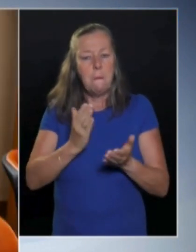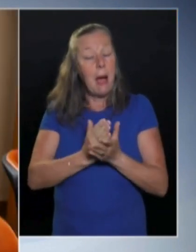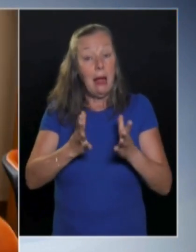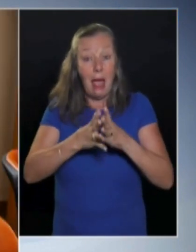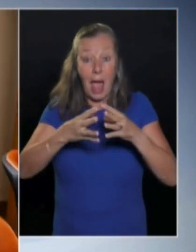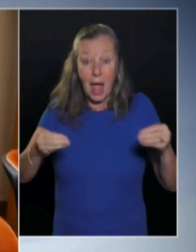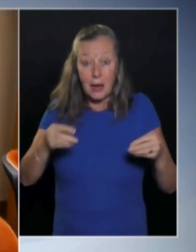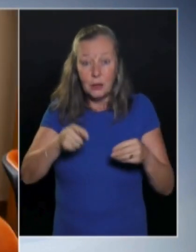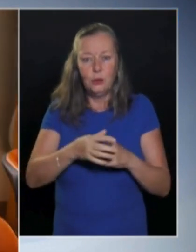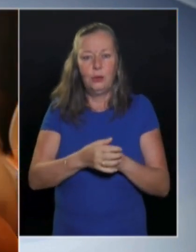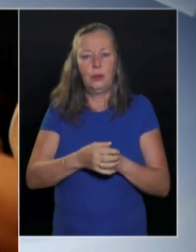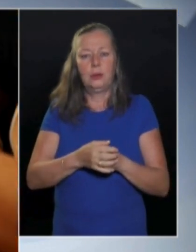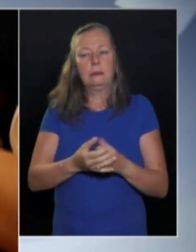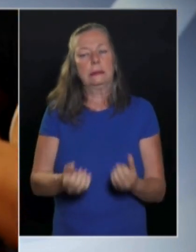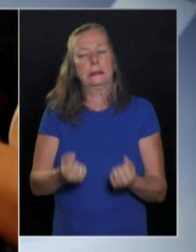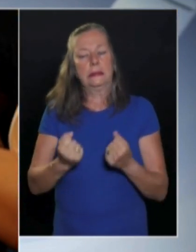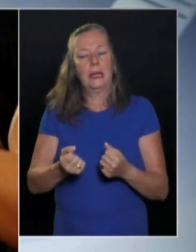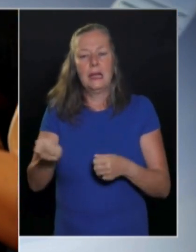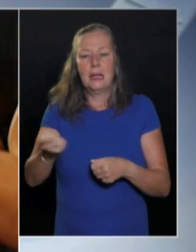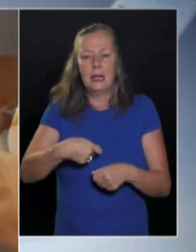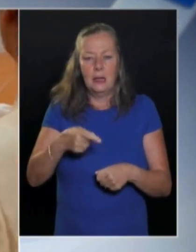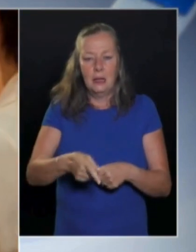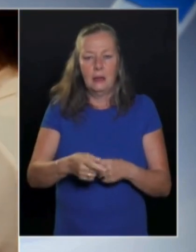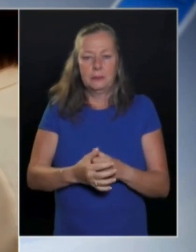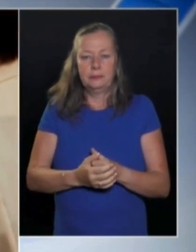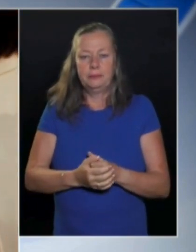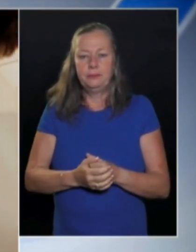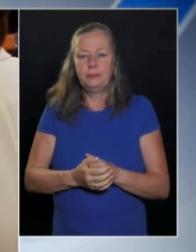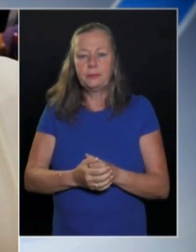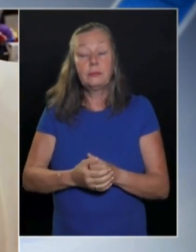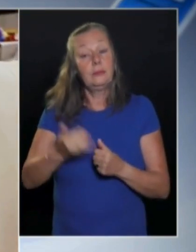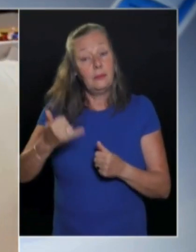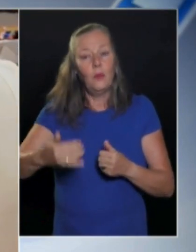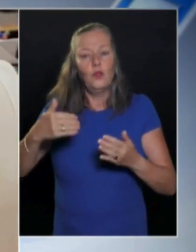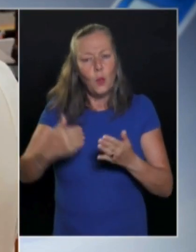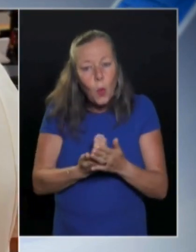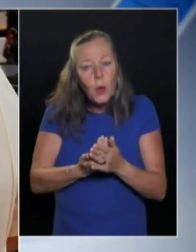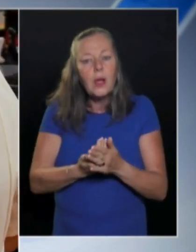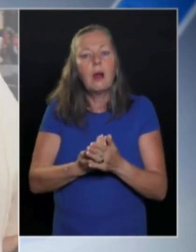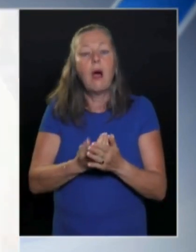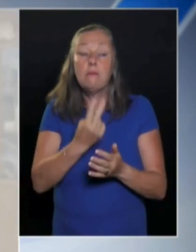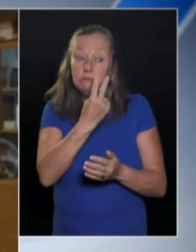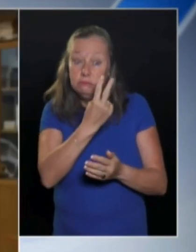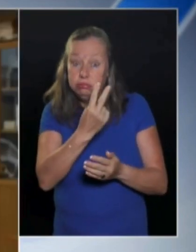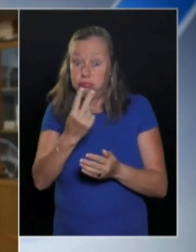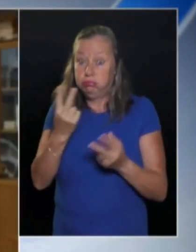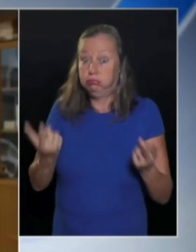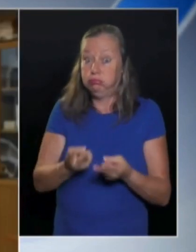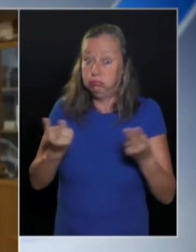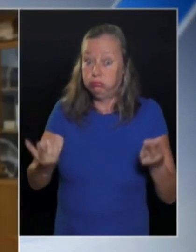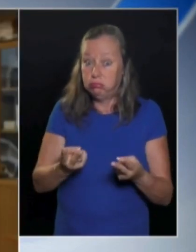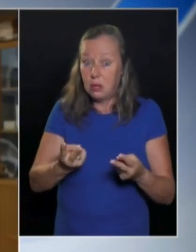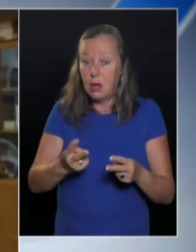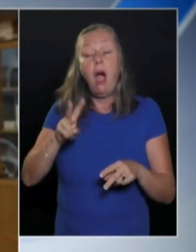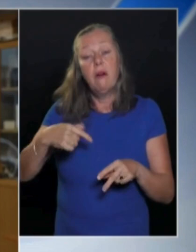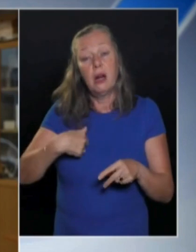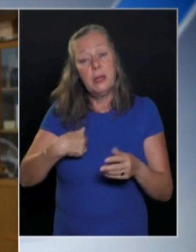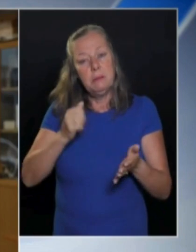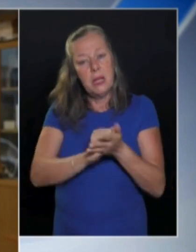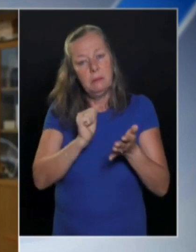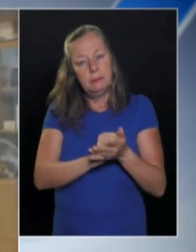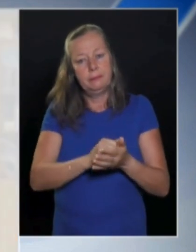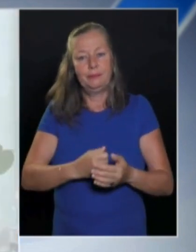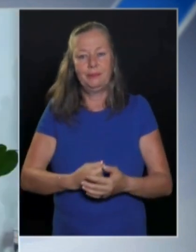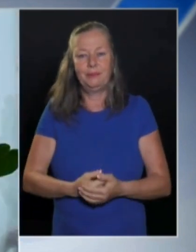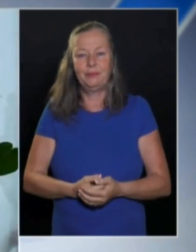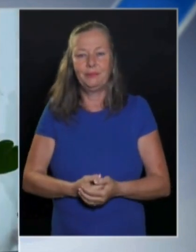eltűnőben van, vagy nagyon-nagyon nehezen lehet beszerezni. Annak most új új terővel néztünk utána, sőt van, amit mi fogunk